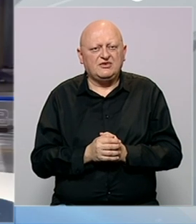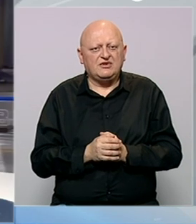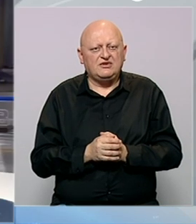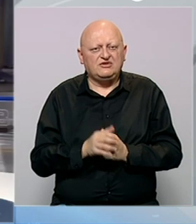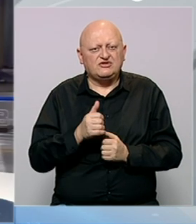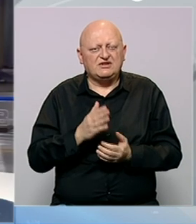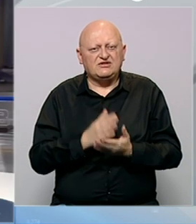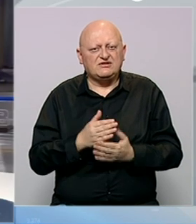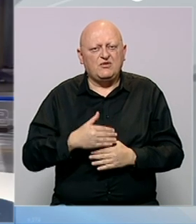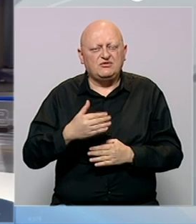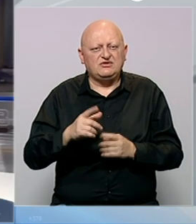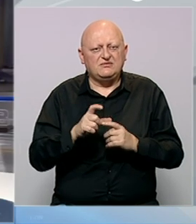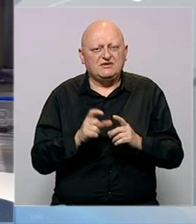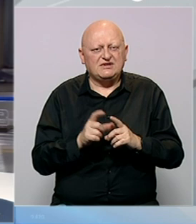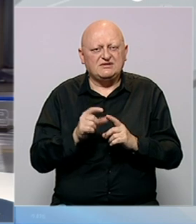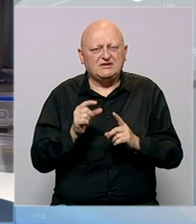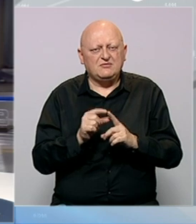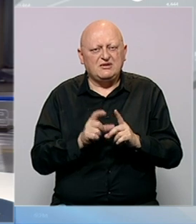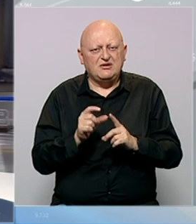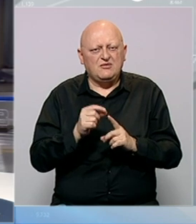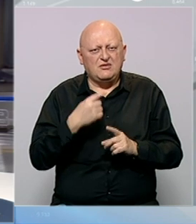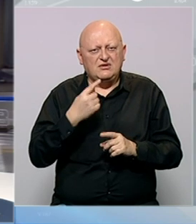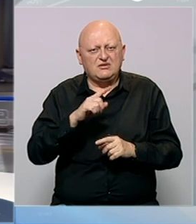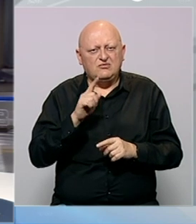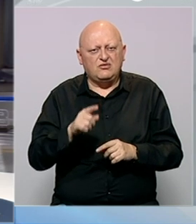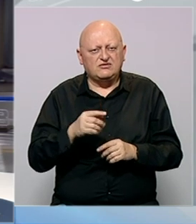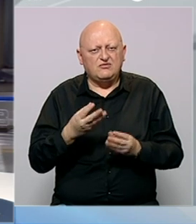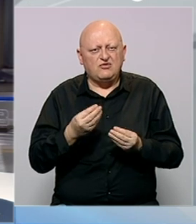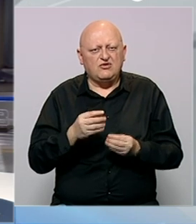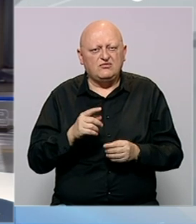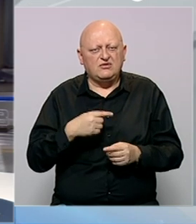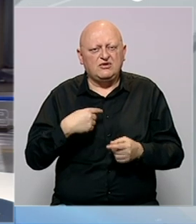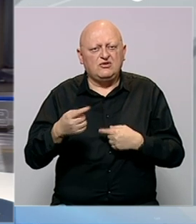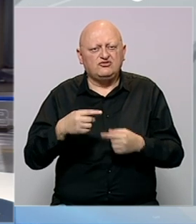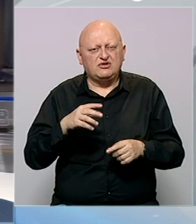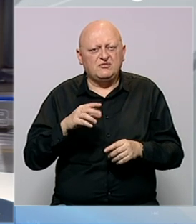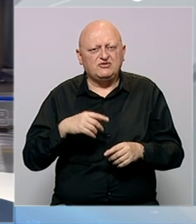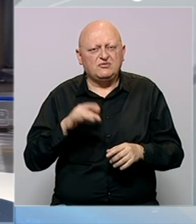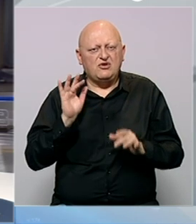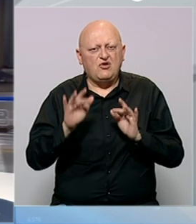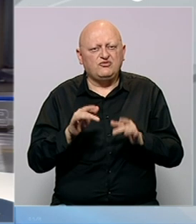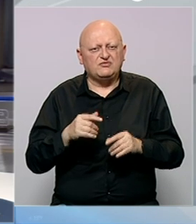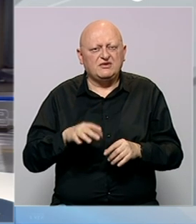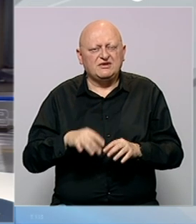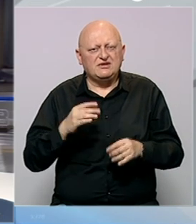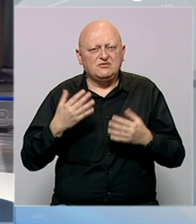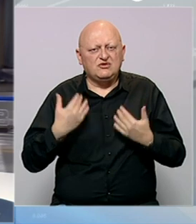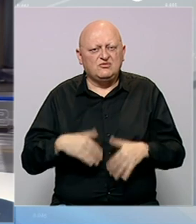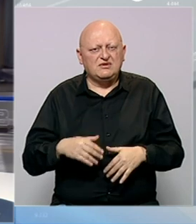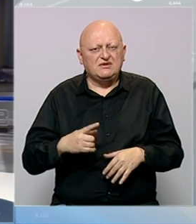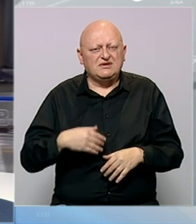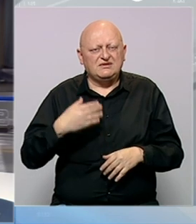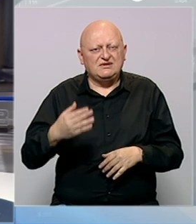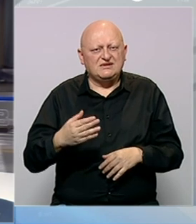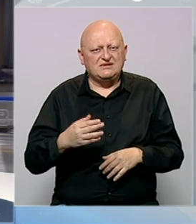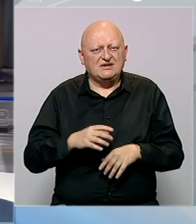Šta se dešava u opozicijonom SDS-u i PDP-u? Pitanje je koje postavljaju mnogi pljušte međusobne optužbe za izborni